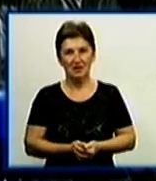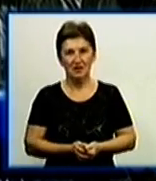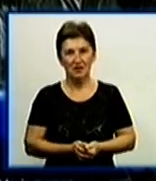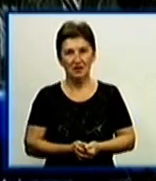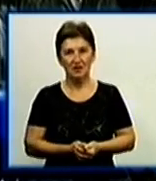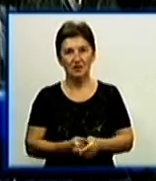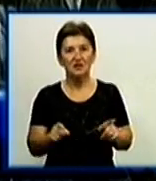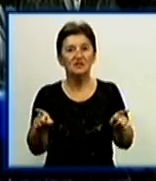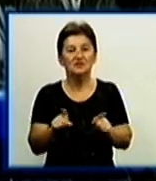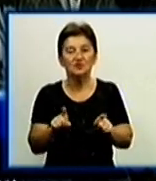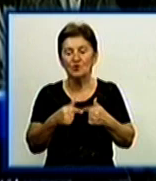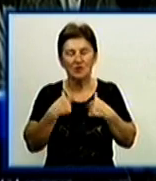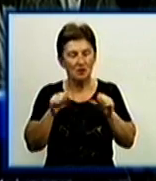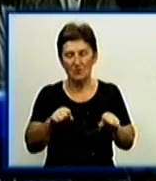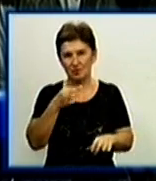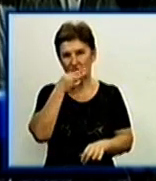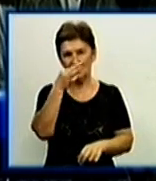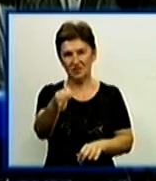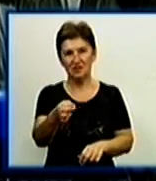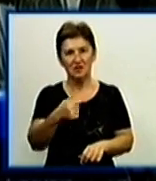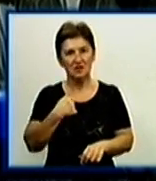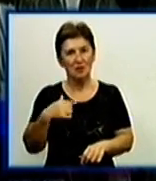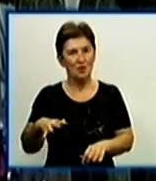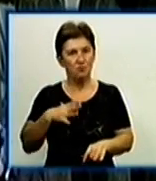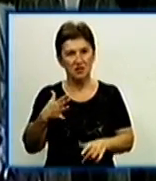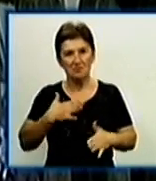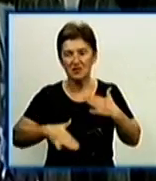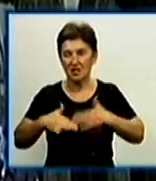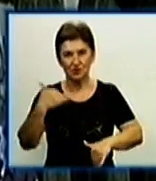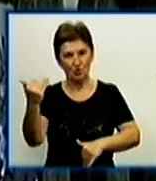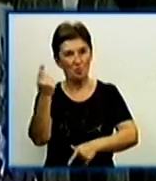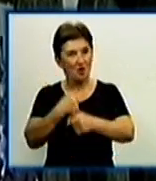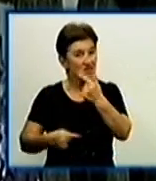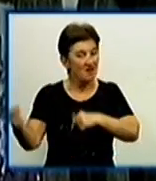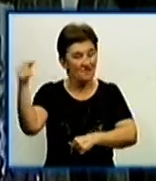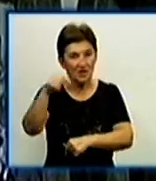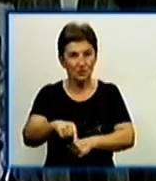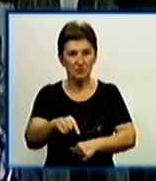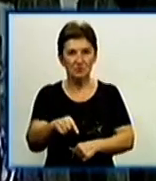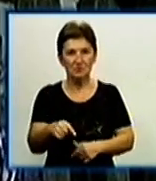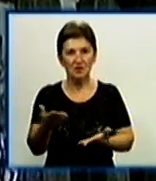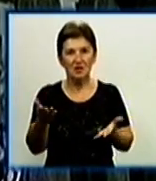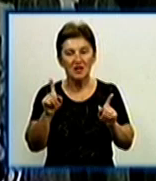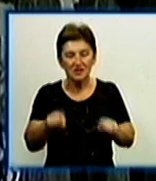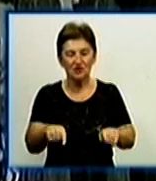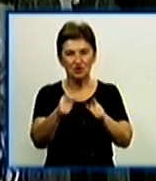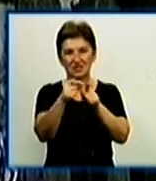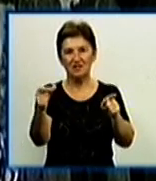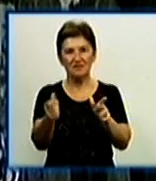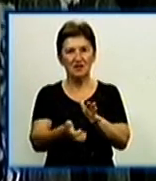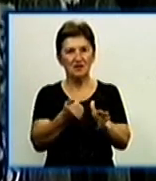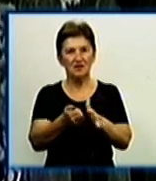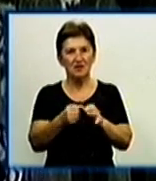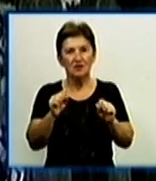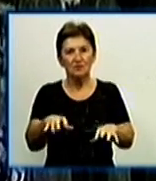Ну, що я могла його сказати? Я була б дуже рада, що він тільки повернувся, а сказати, не знаю, мабуть, сліва не було, що йому